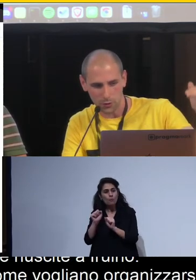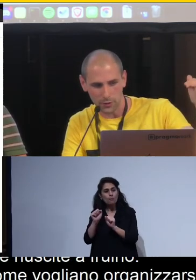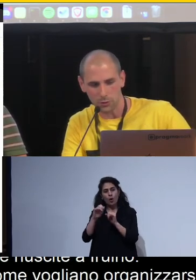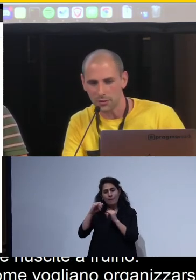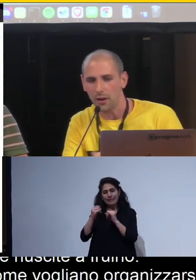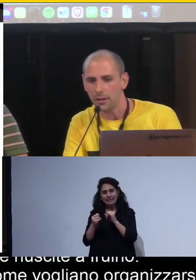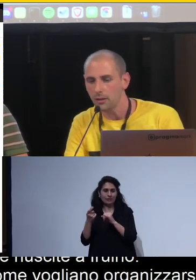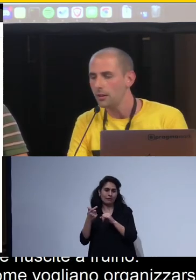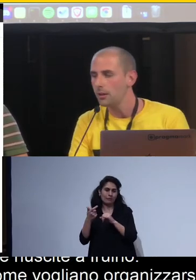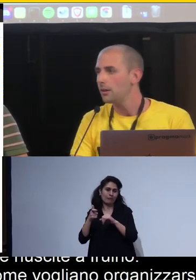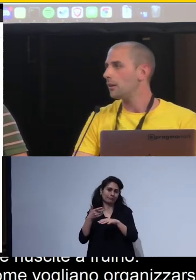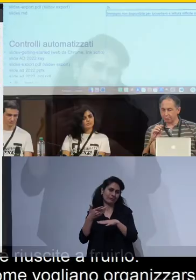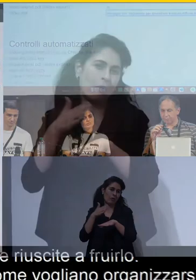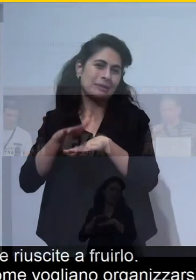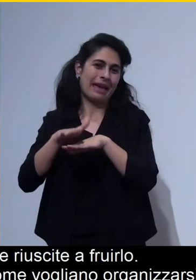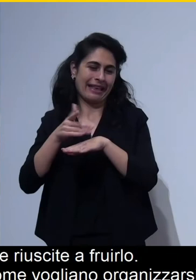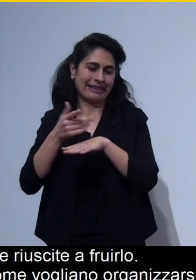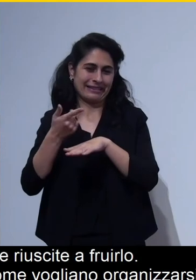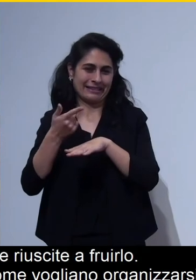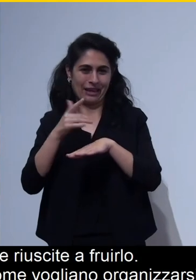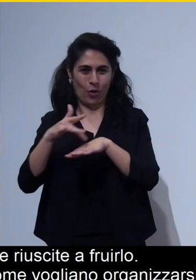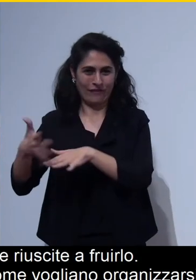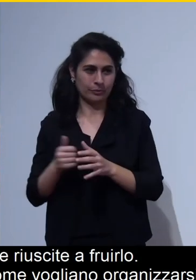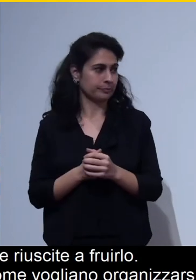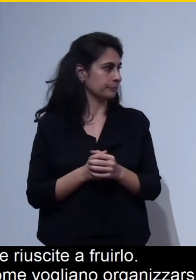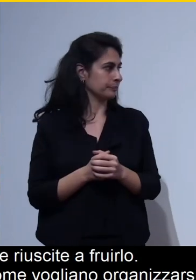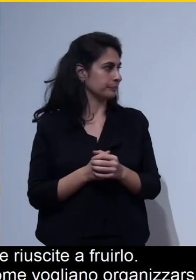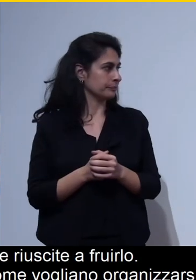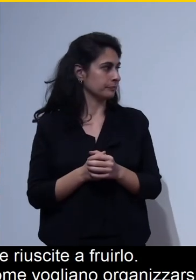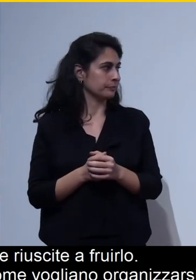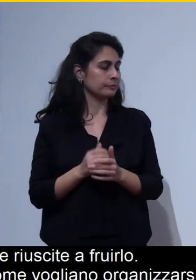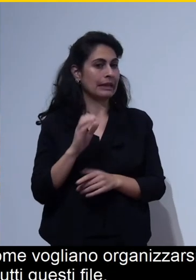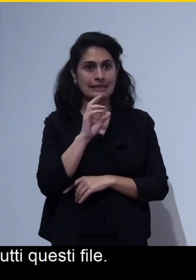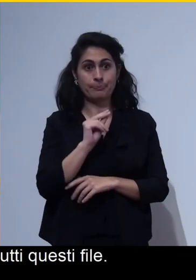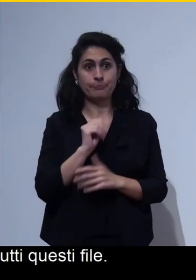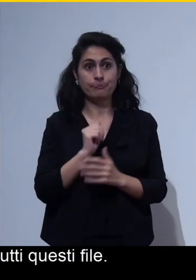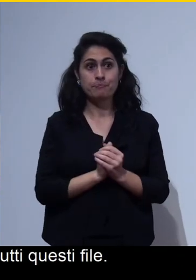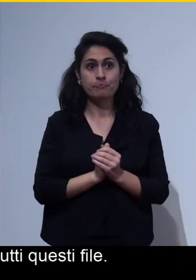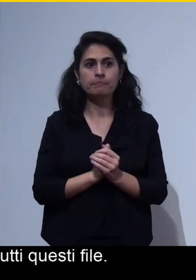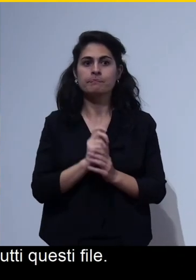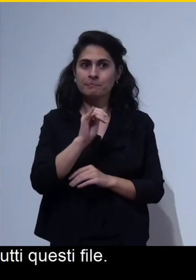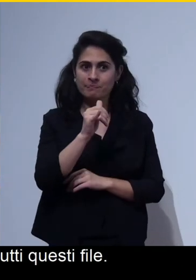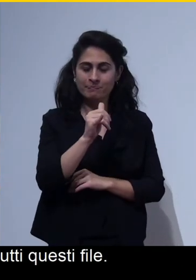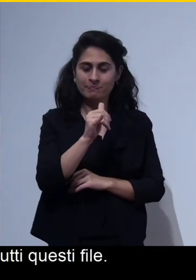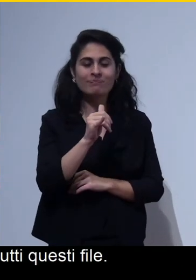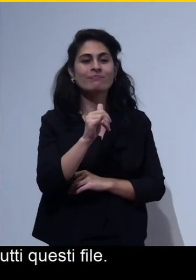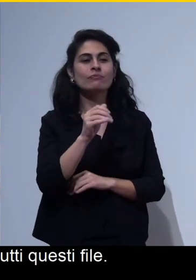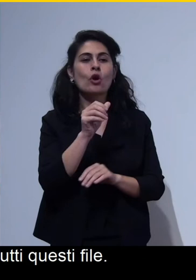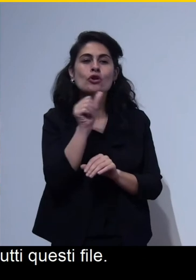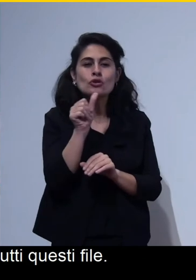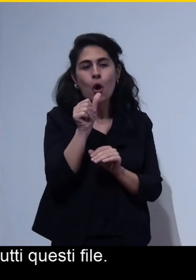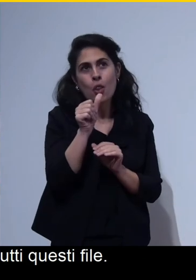la fruizione di tutti questi file. Sì, volevo solamente puntualizzare due aspetti